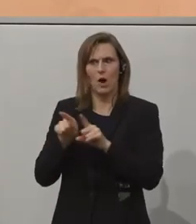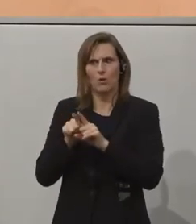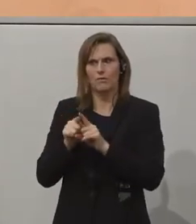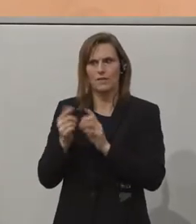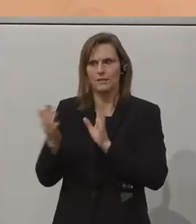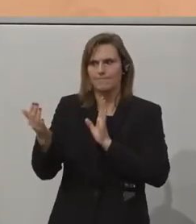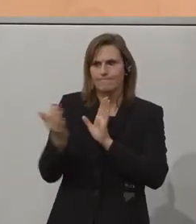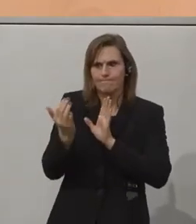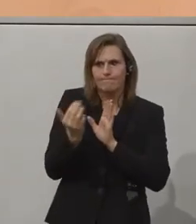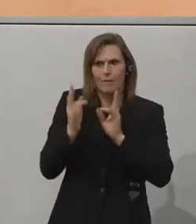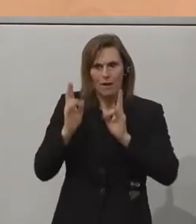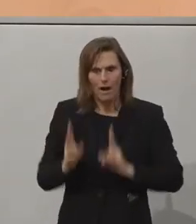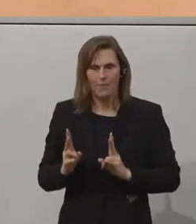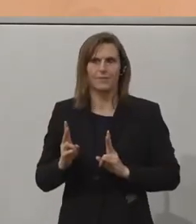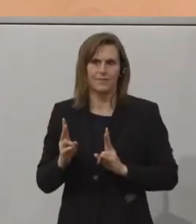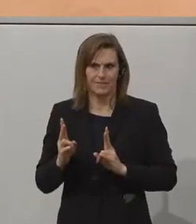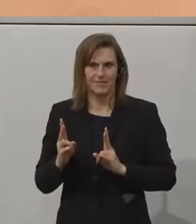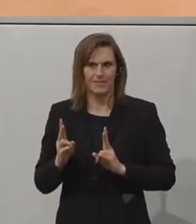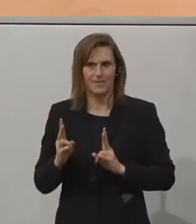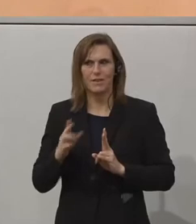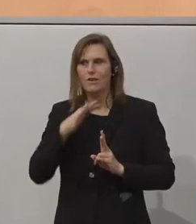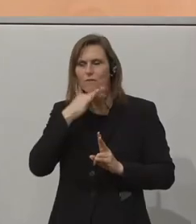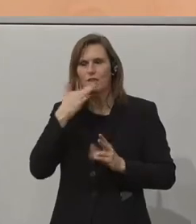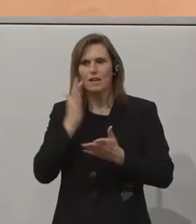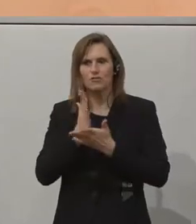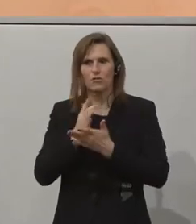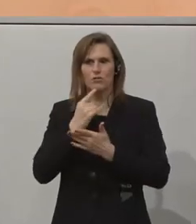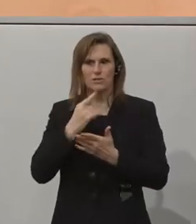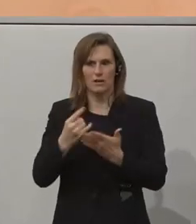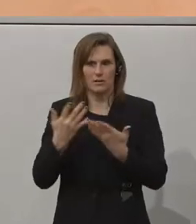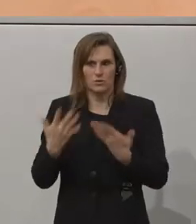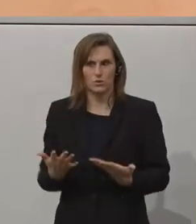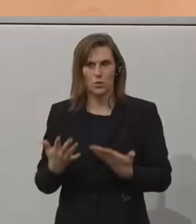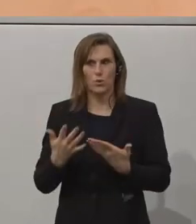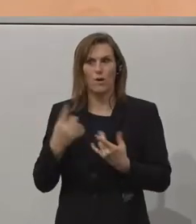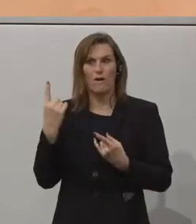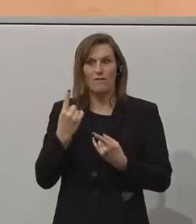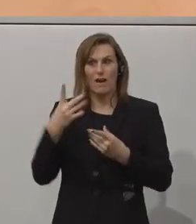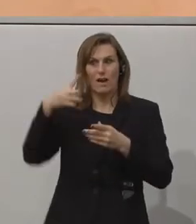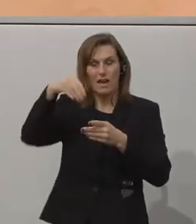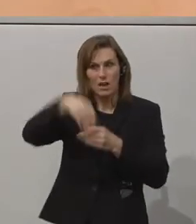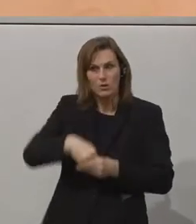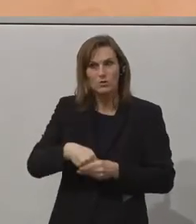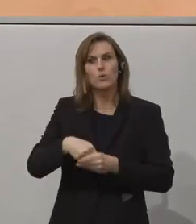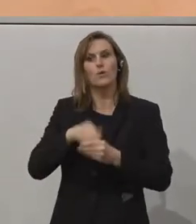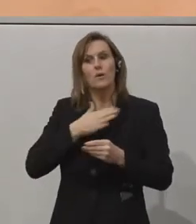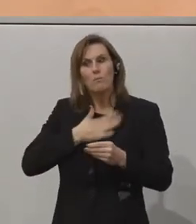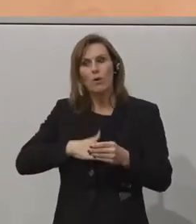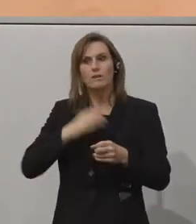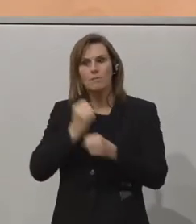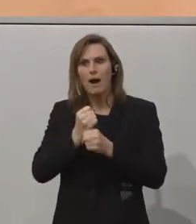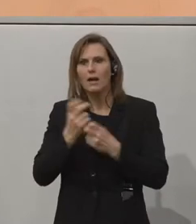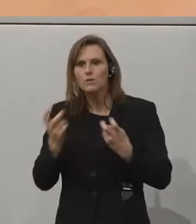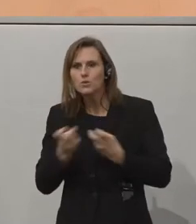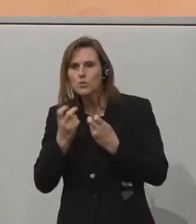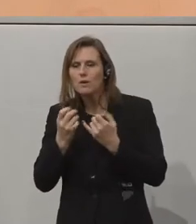Und ich denke, das, was viele schon zum Ausdruck gebracht haben, wer die Inklusion will, der sucht die